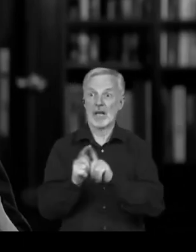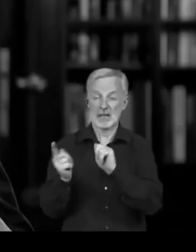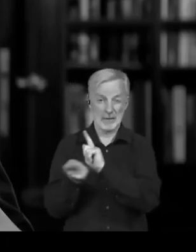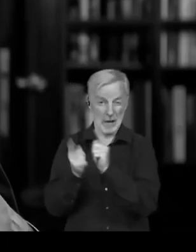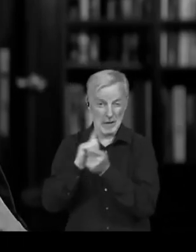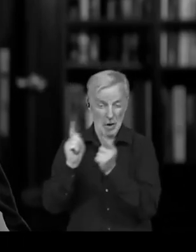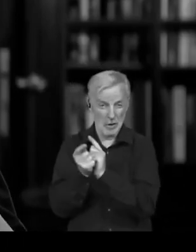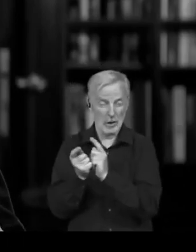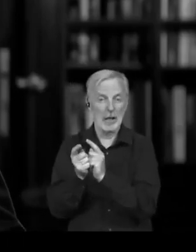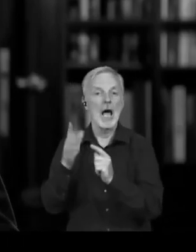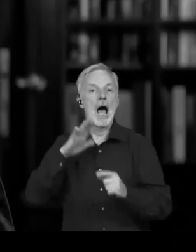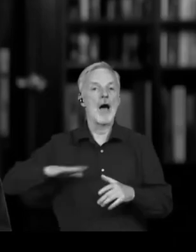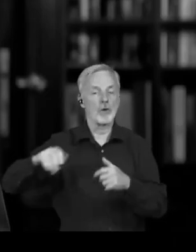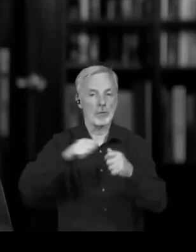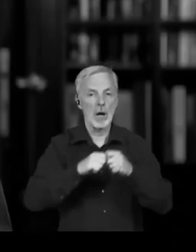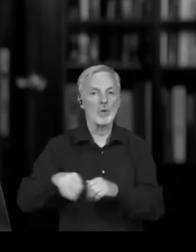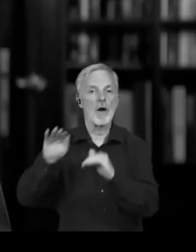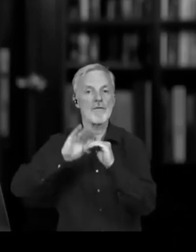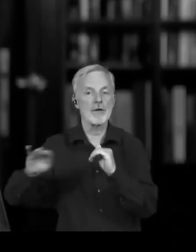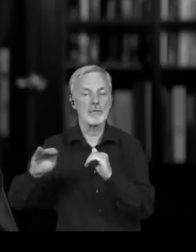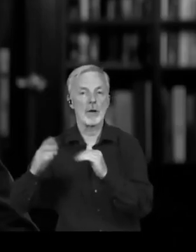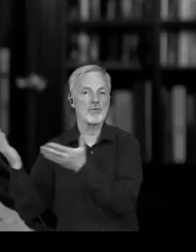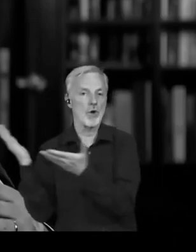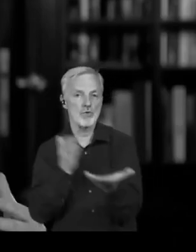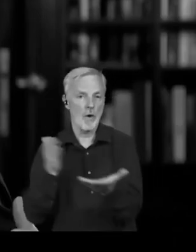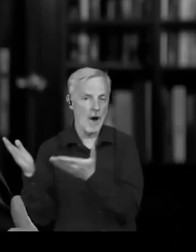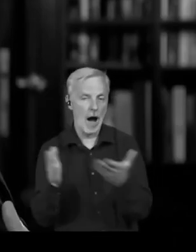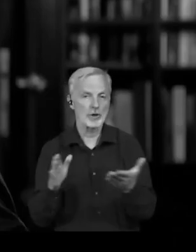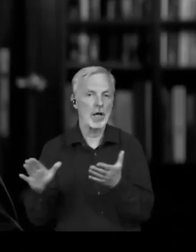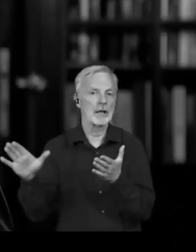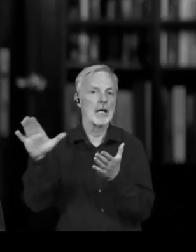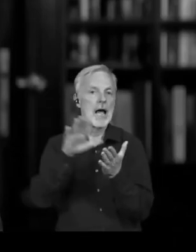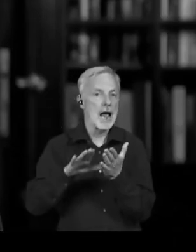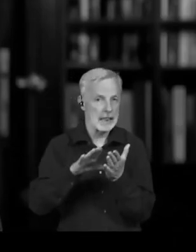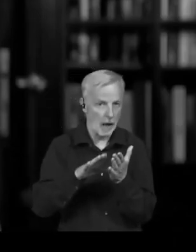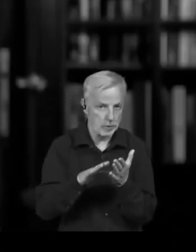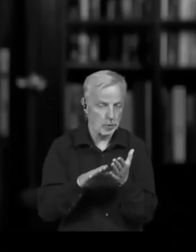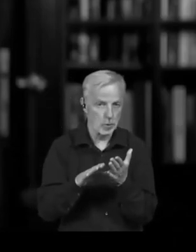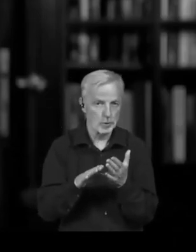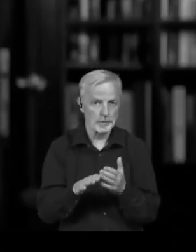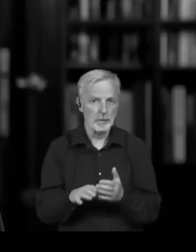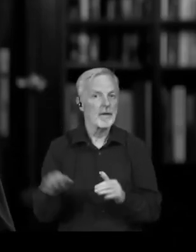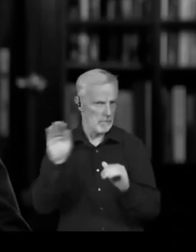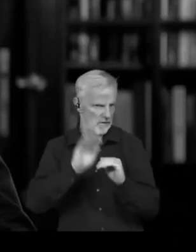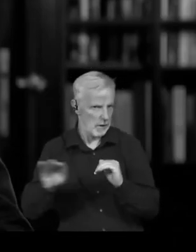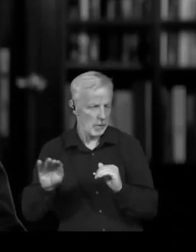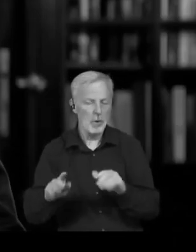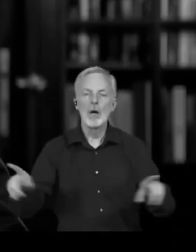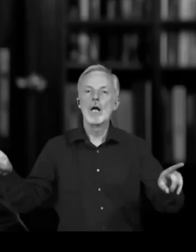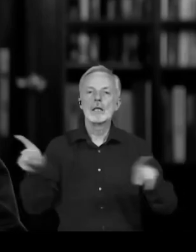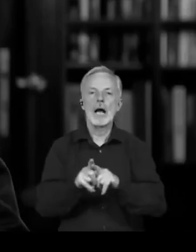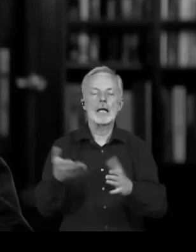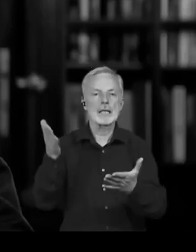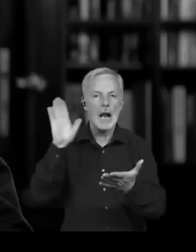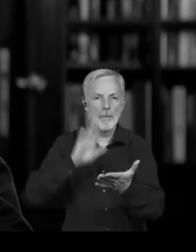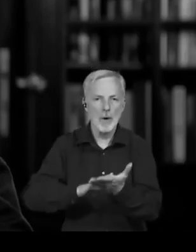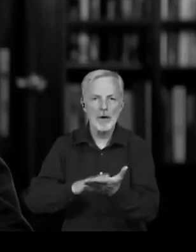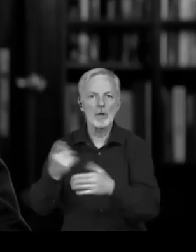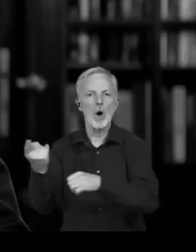Takže prosím, berte na vědomí, že toto je opravdu velké, ale velké vyjádření k této situaci jako takové.